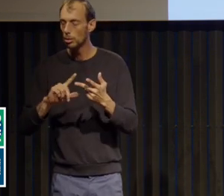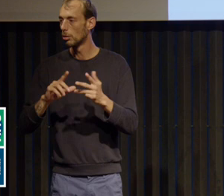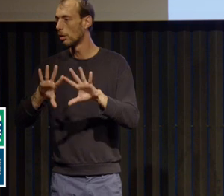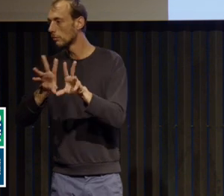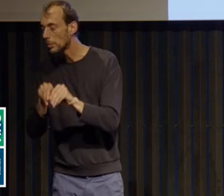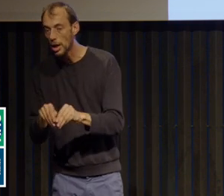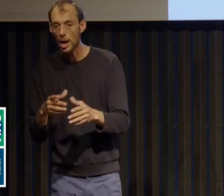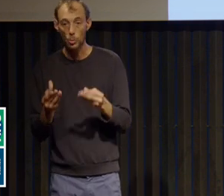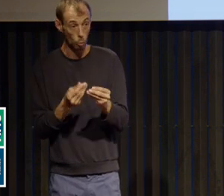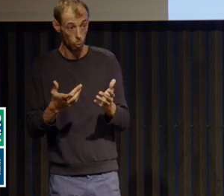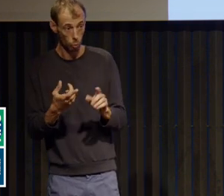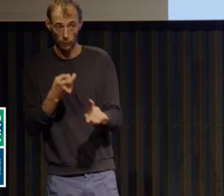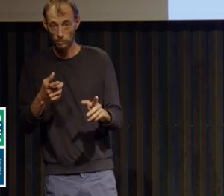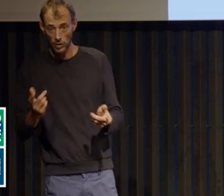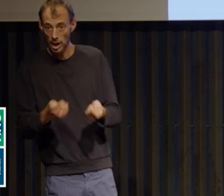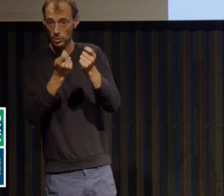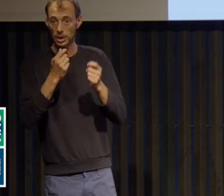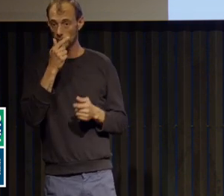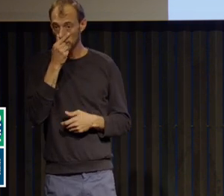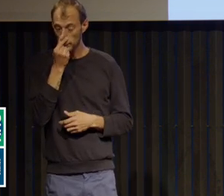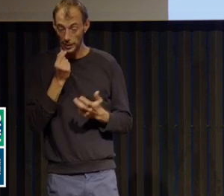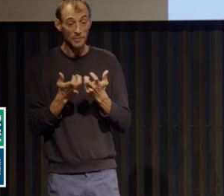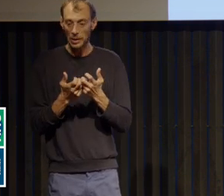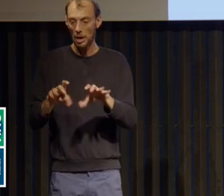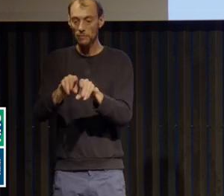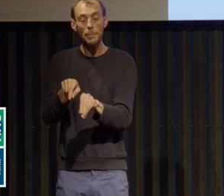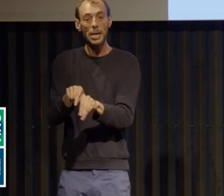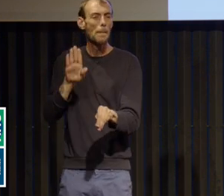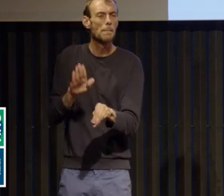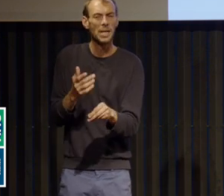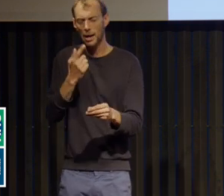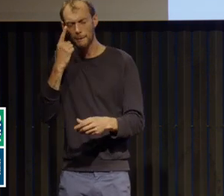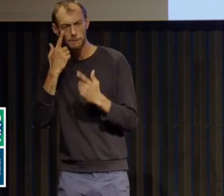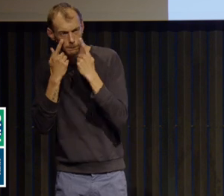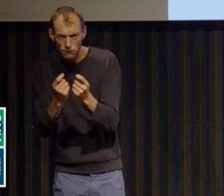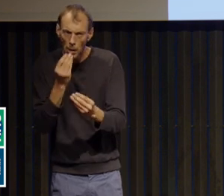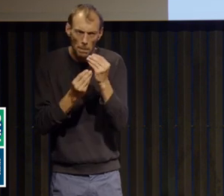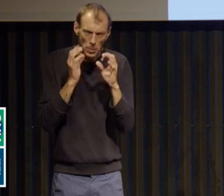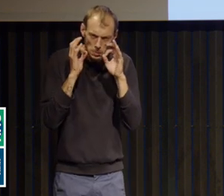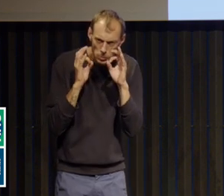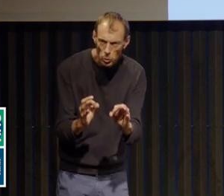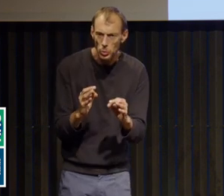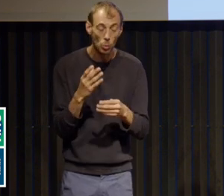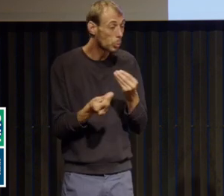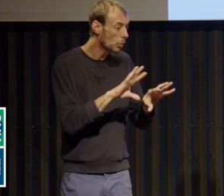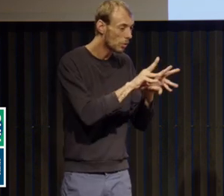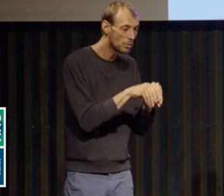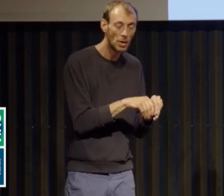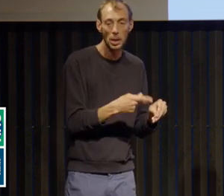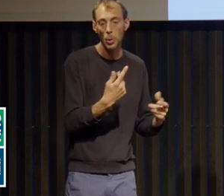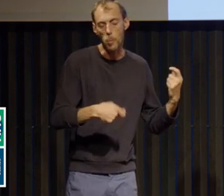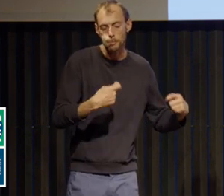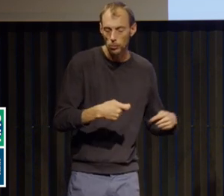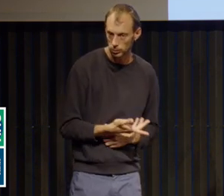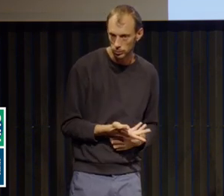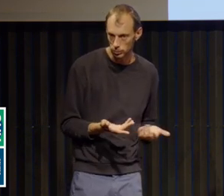pareil d'être dans une famille où on fait très, très attention à manger sain, par exemple, une famille où on n pas trop préoccupé par ça. Enfin, il y a des choses de